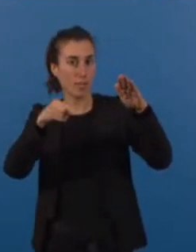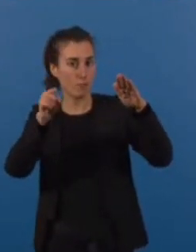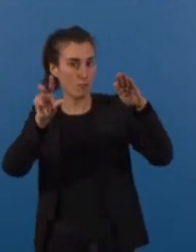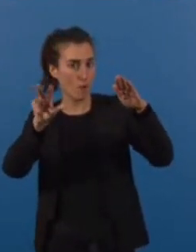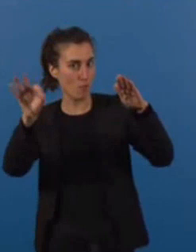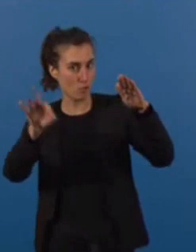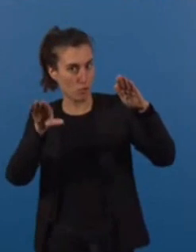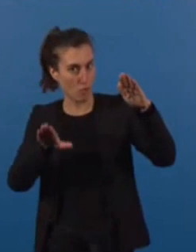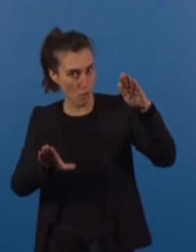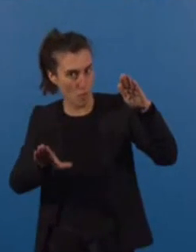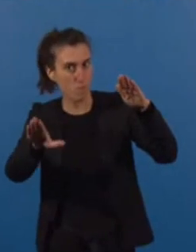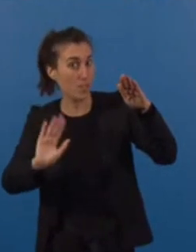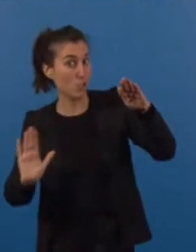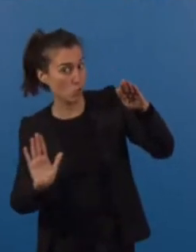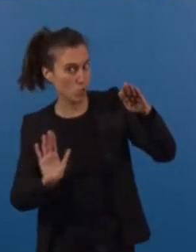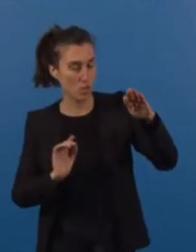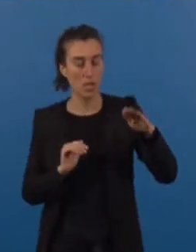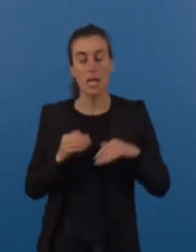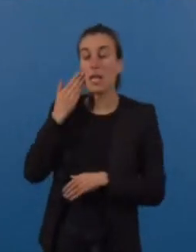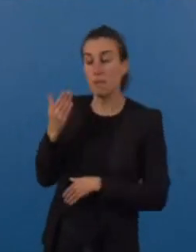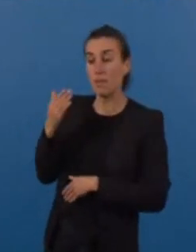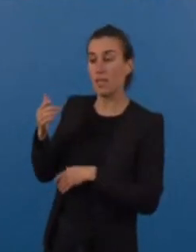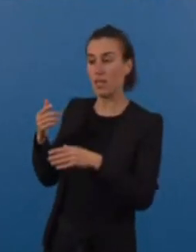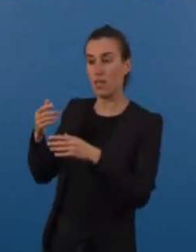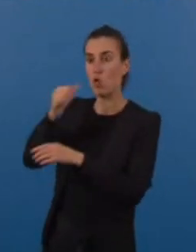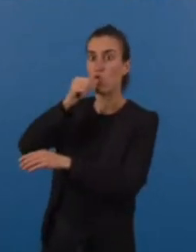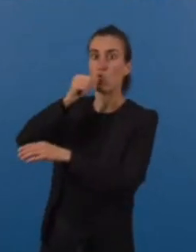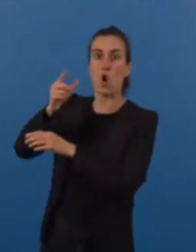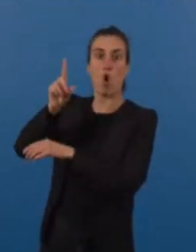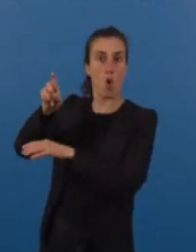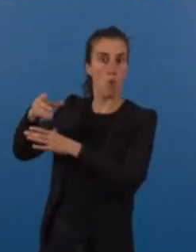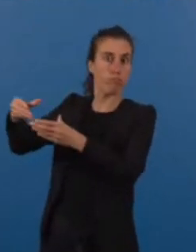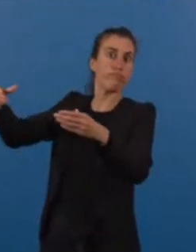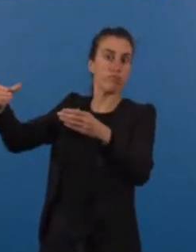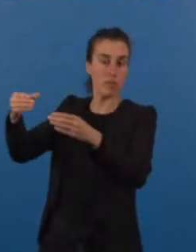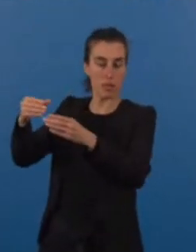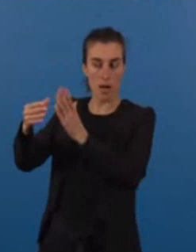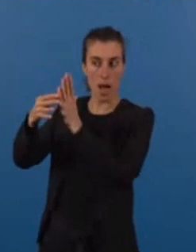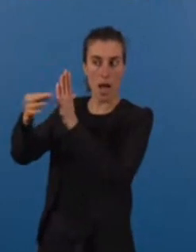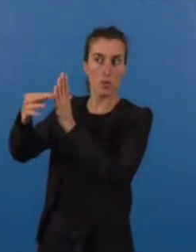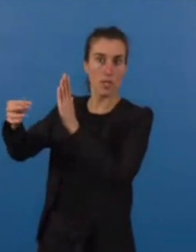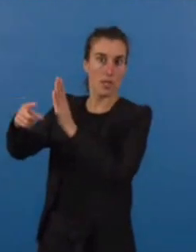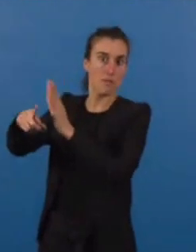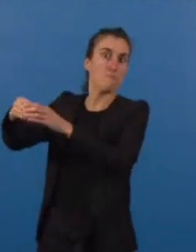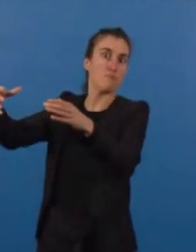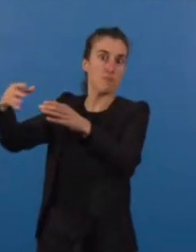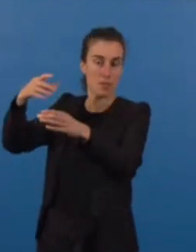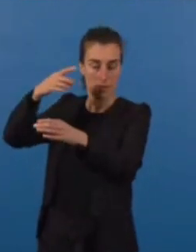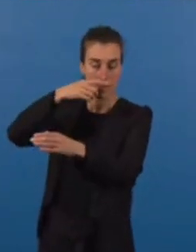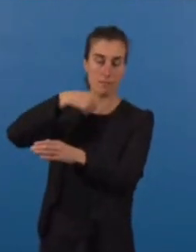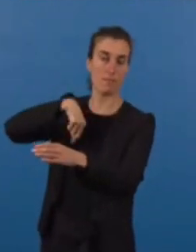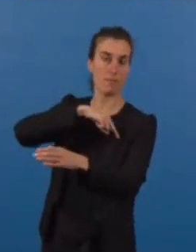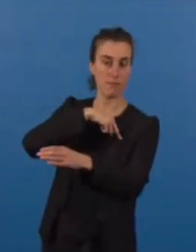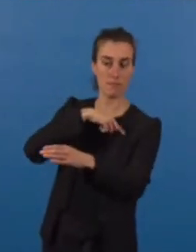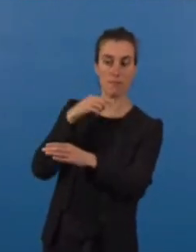pour les quelques abonnés grands consommateurs d'eau qui connaîtront parfois une augmentation plus importante de leurs factures, nous prévoyons une